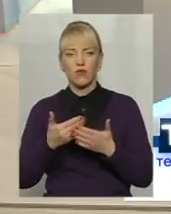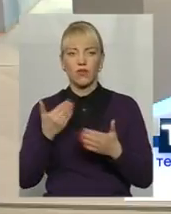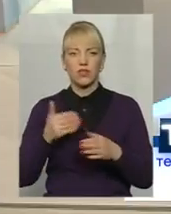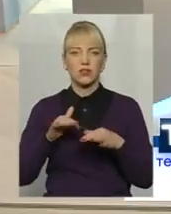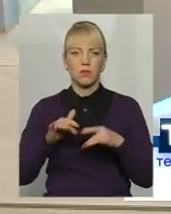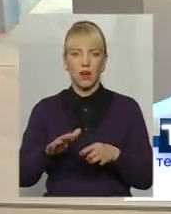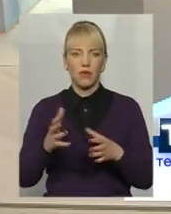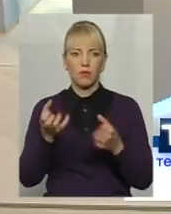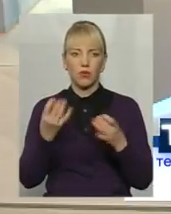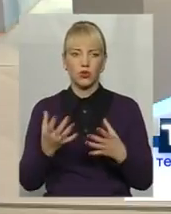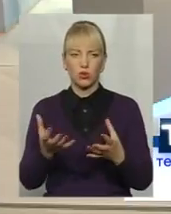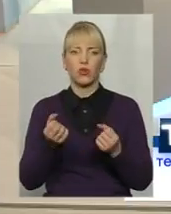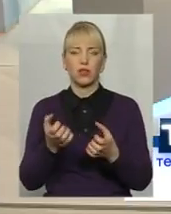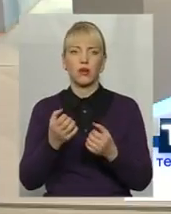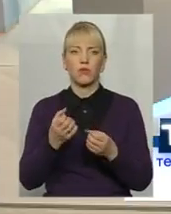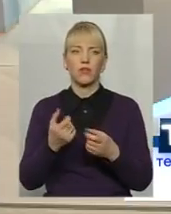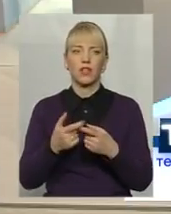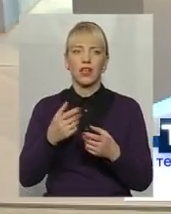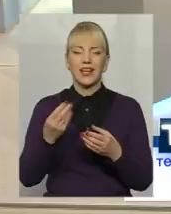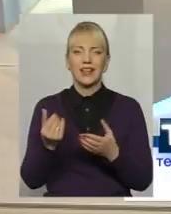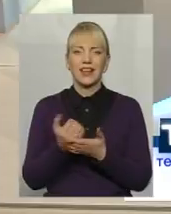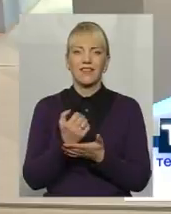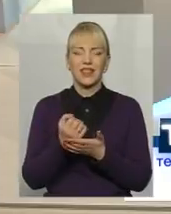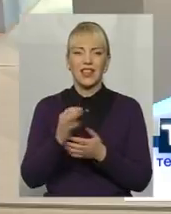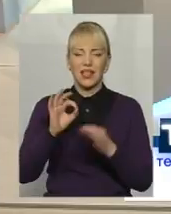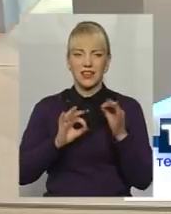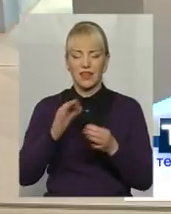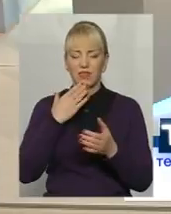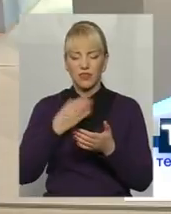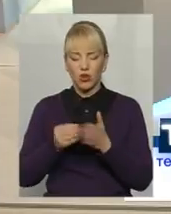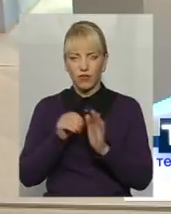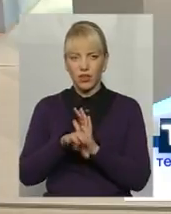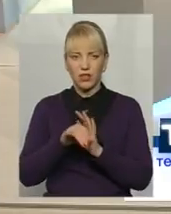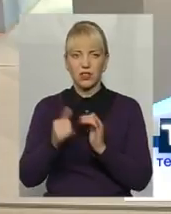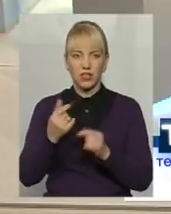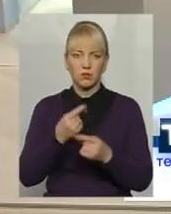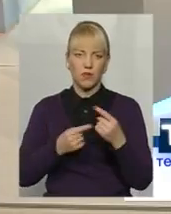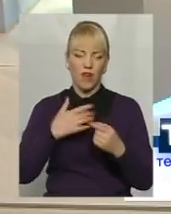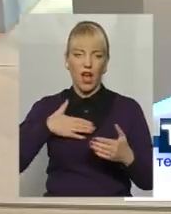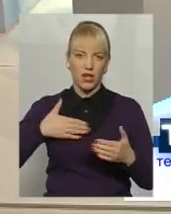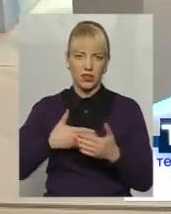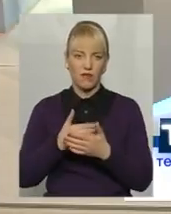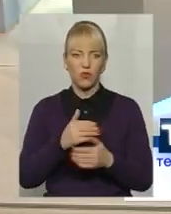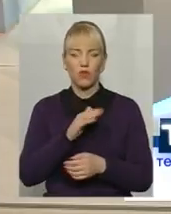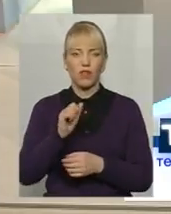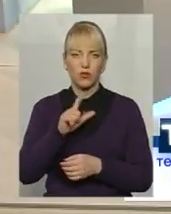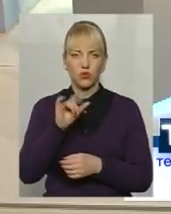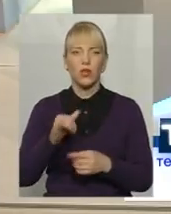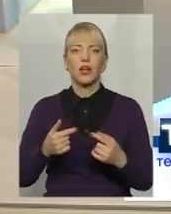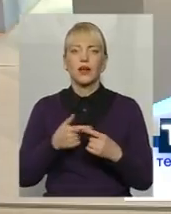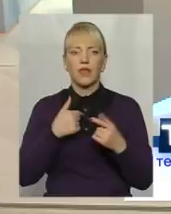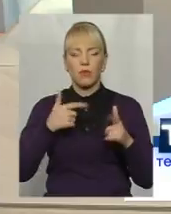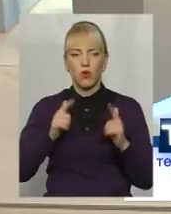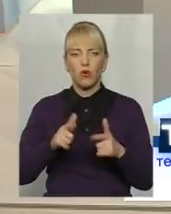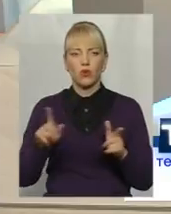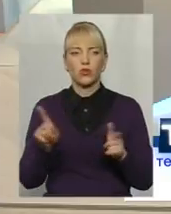отримували дивіденти від своїх вкладень, зараз повертаються знову в активну фазу. Я погоджуюся з Віктором Івановичем, що десь